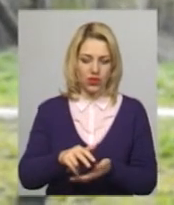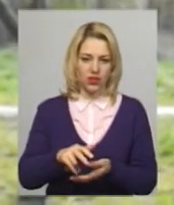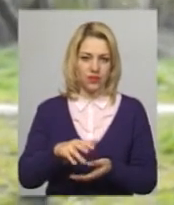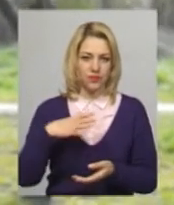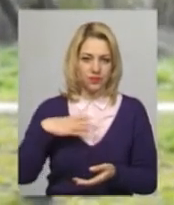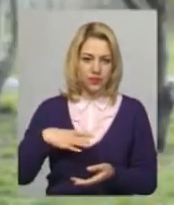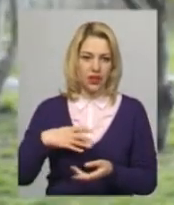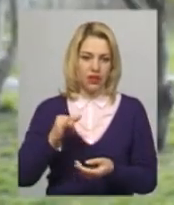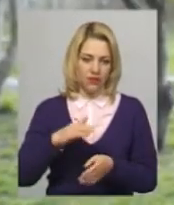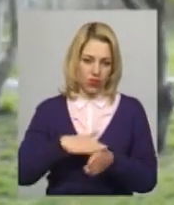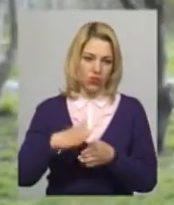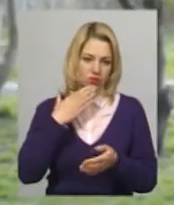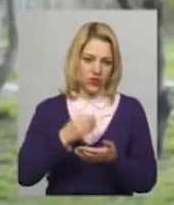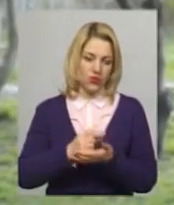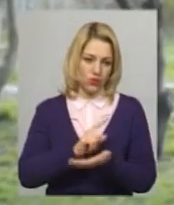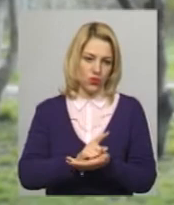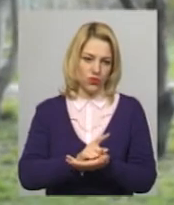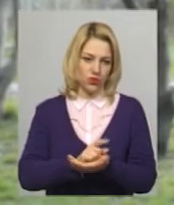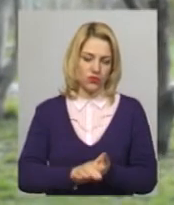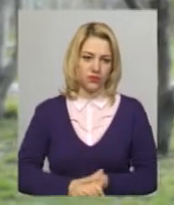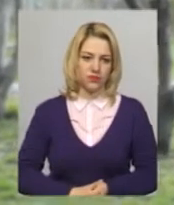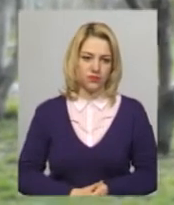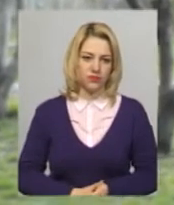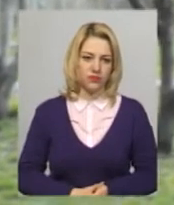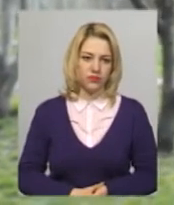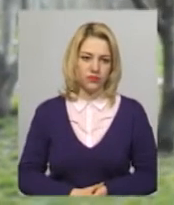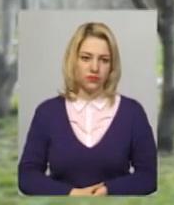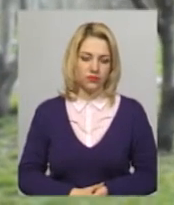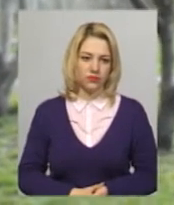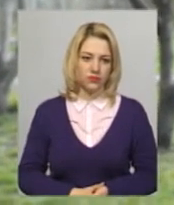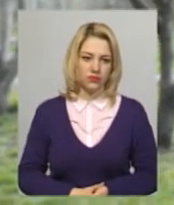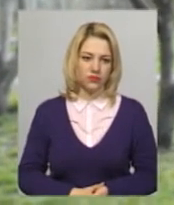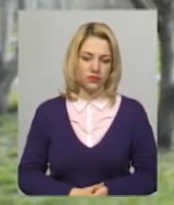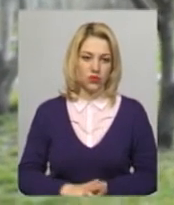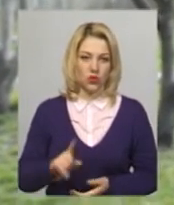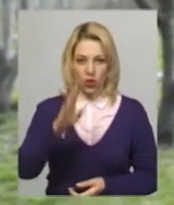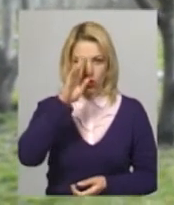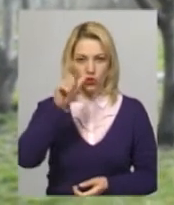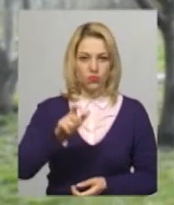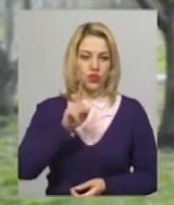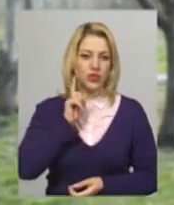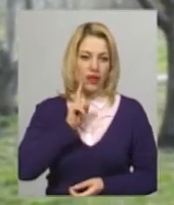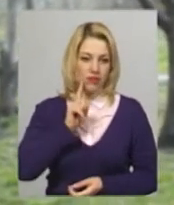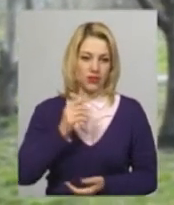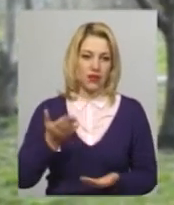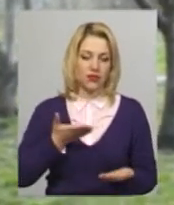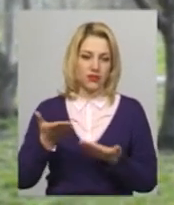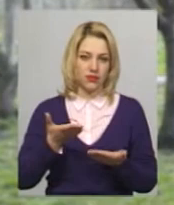свої операції. Ви довго не знали, що хлопчина, який